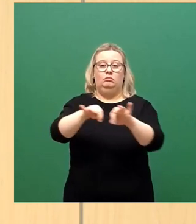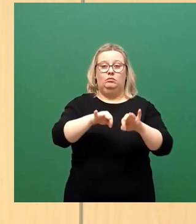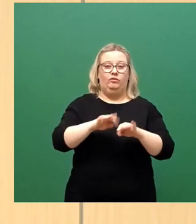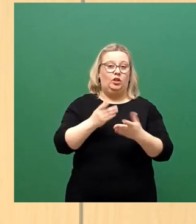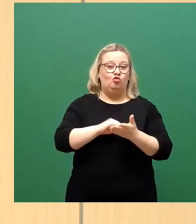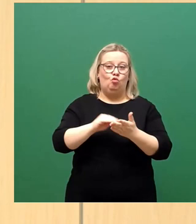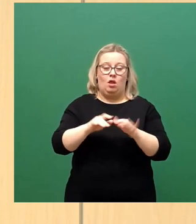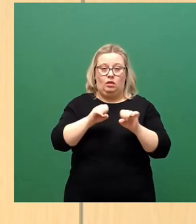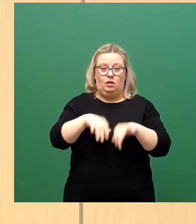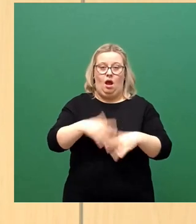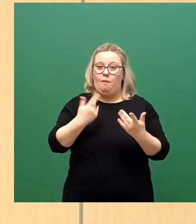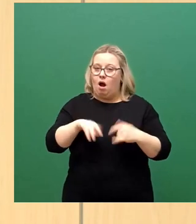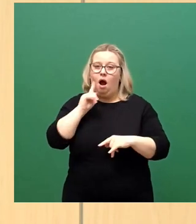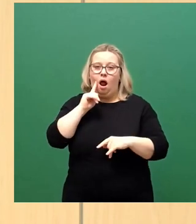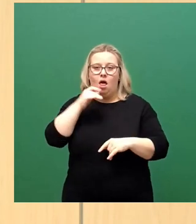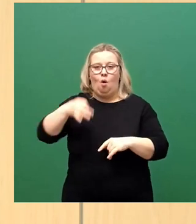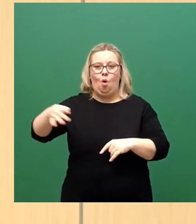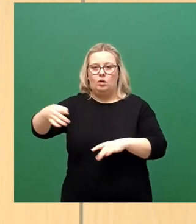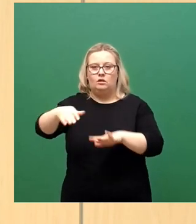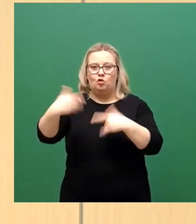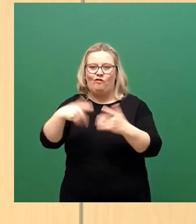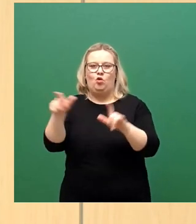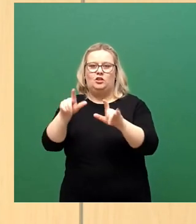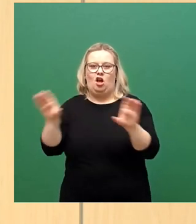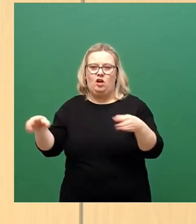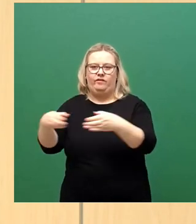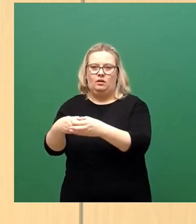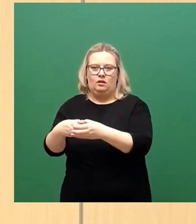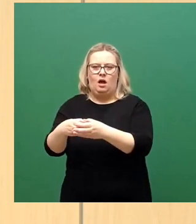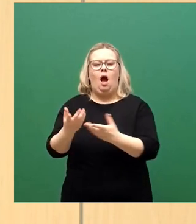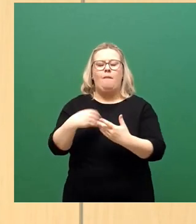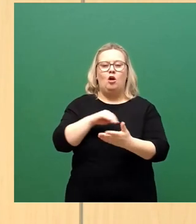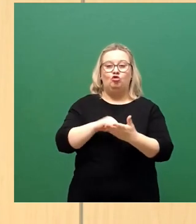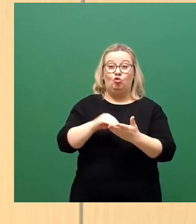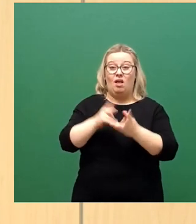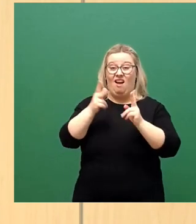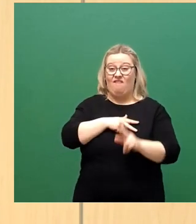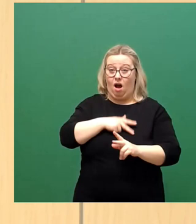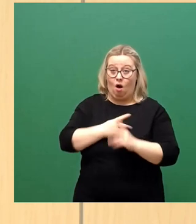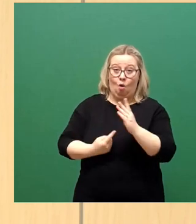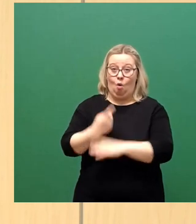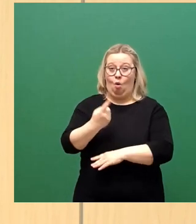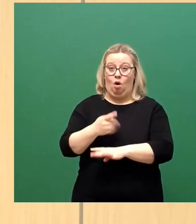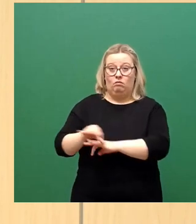gesellschaftlich frequentiert sind. Aber sie sind insofern eingedämmt, dass wir hier im